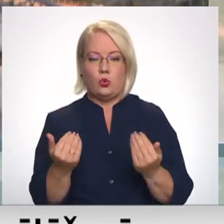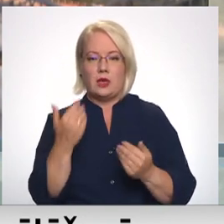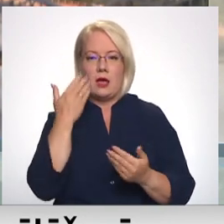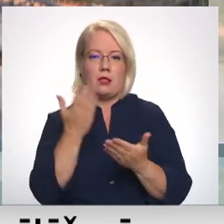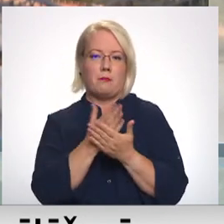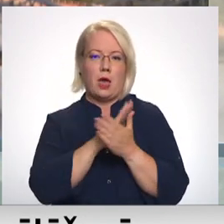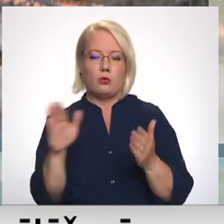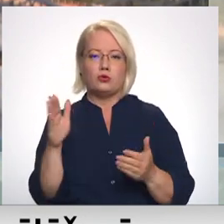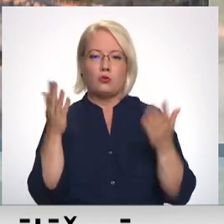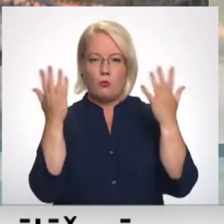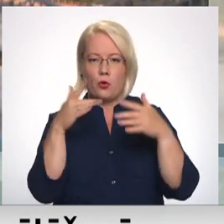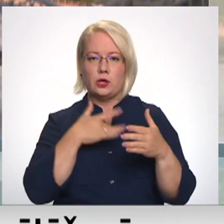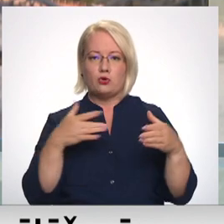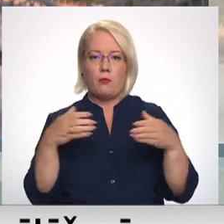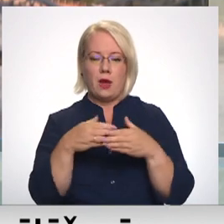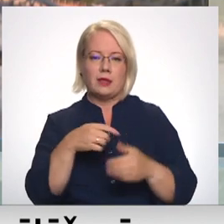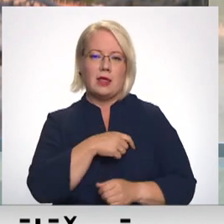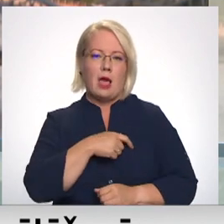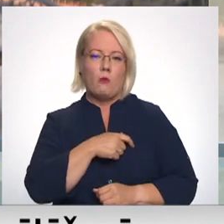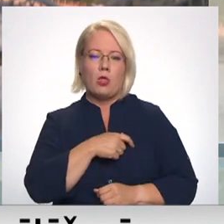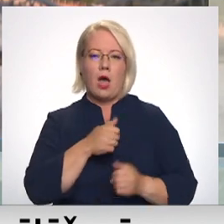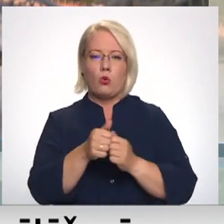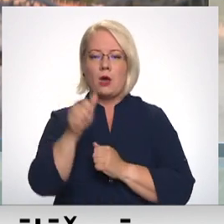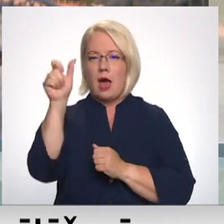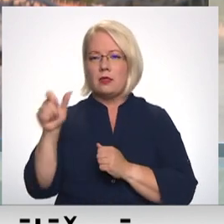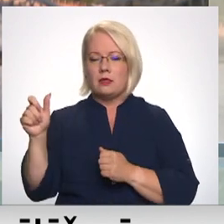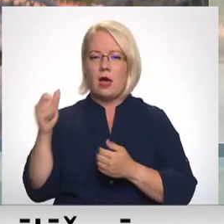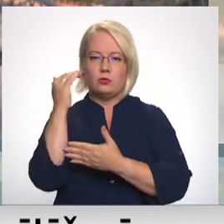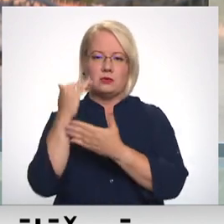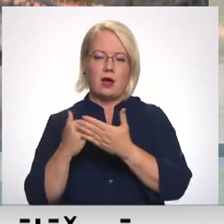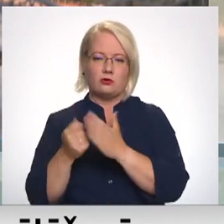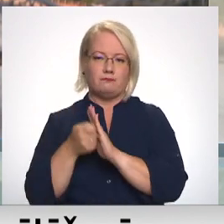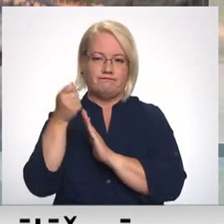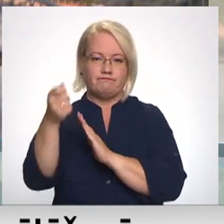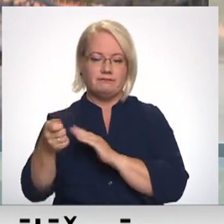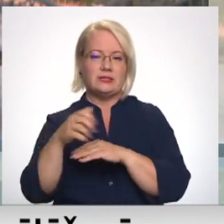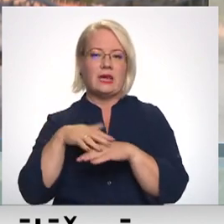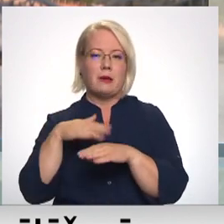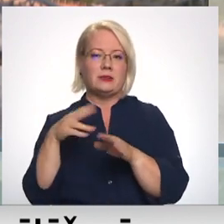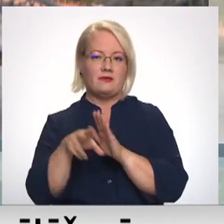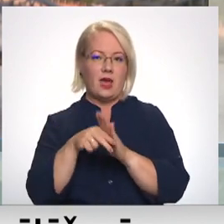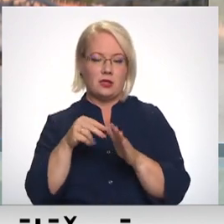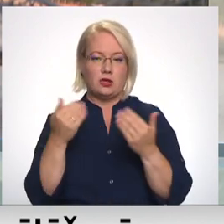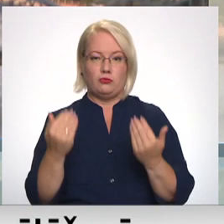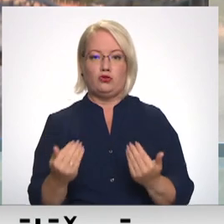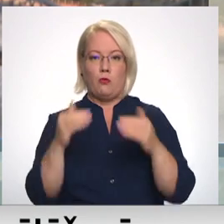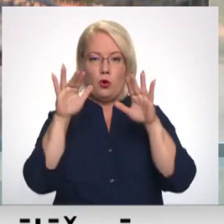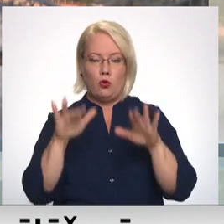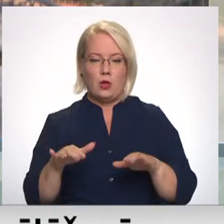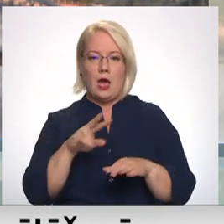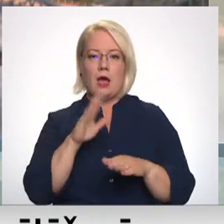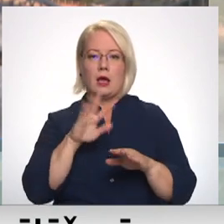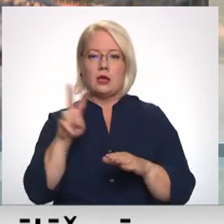politisko partiju deputātu kandidātu sarakstu iesniegšana saimas vēlēšanām šora den, tātad, kas ir gaidāmas